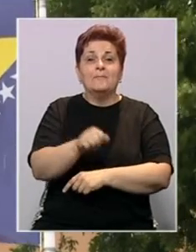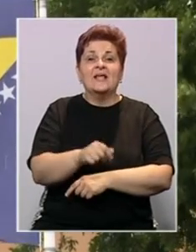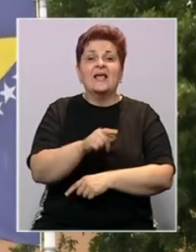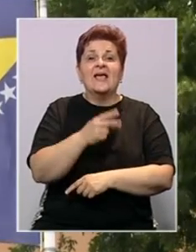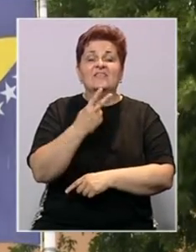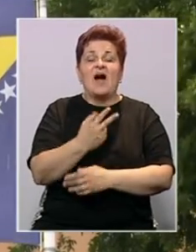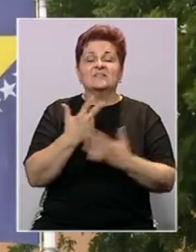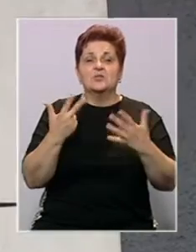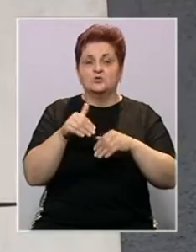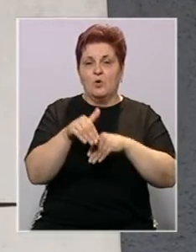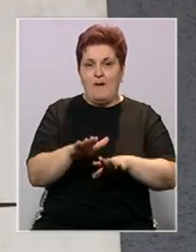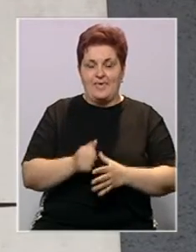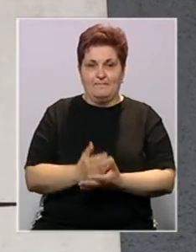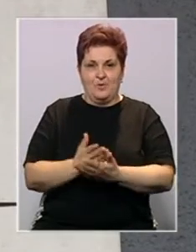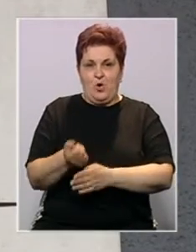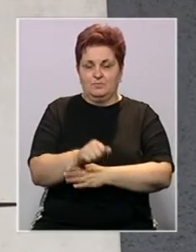pritvor 28. maja.